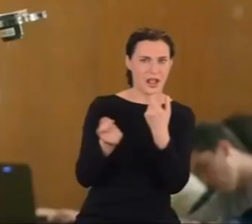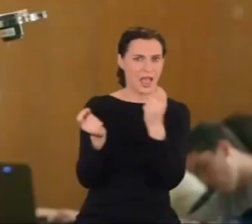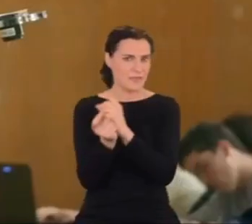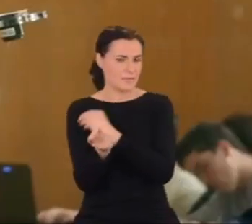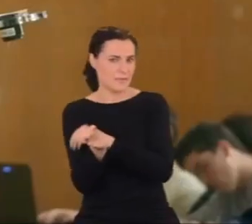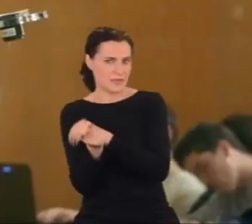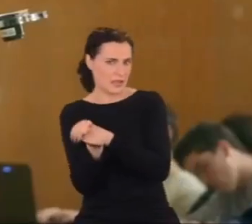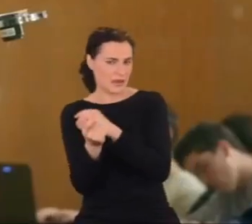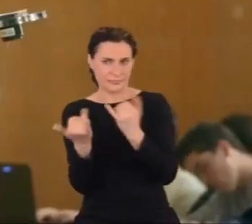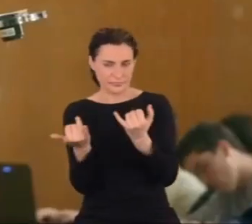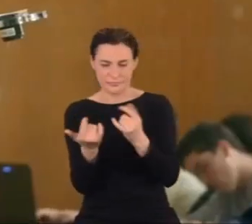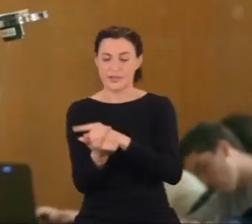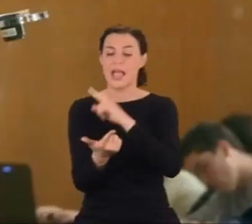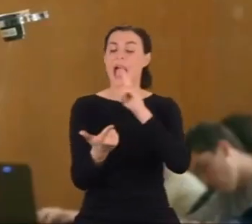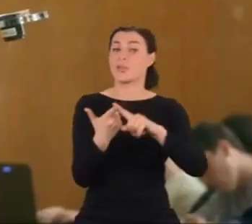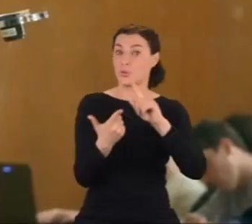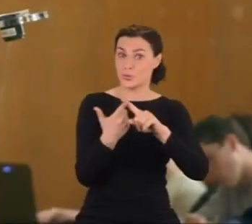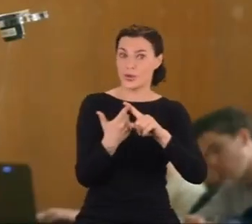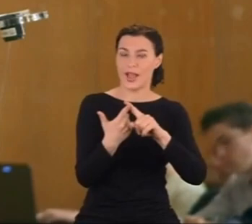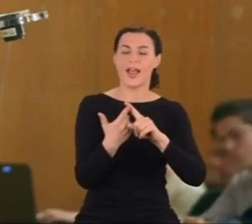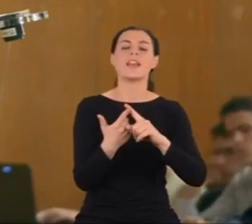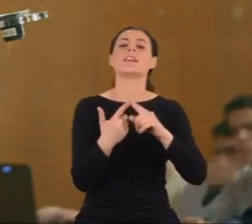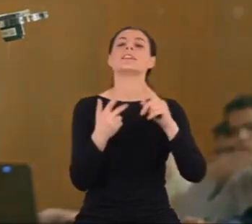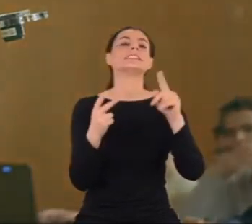Druga zaś to zagadka ciemnej materii.